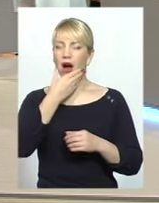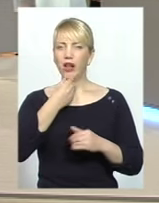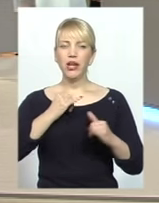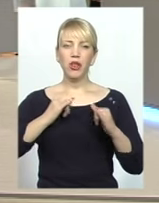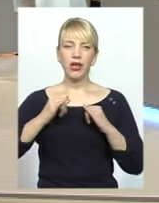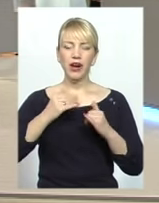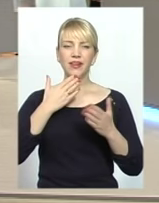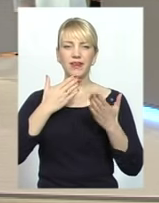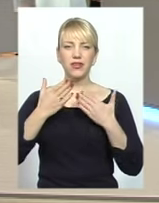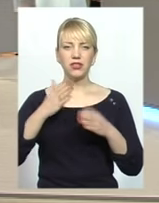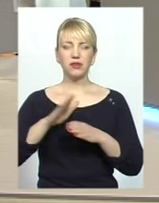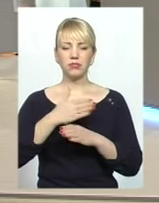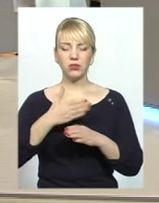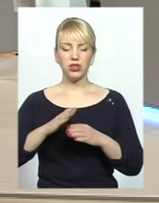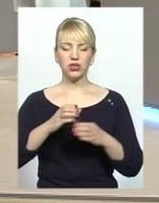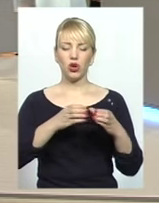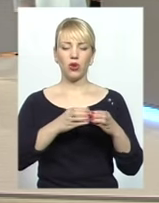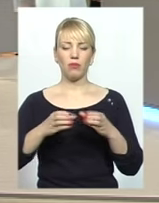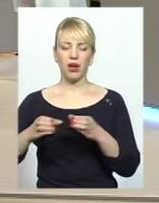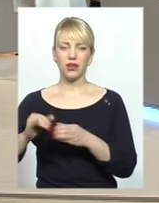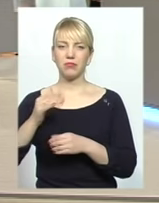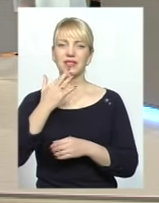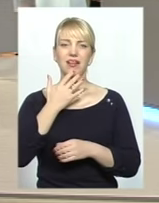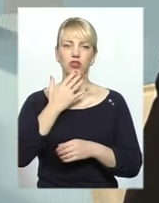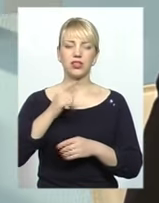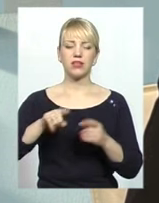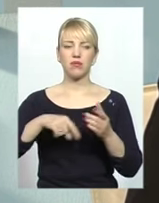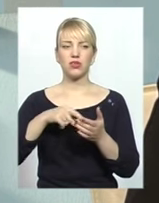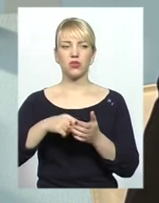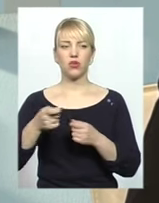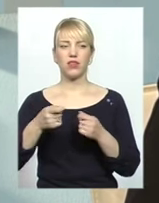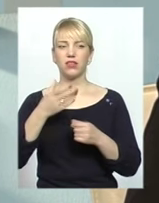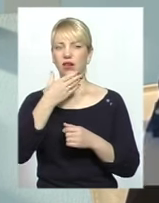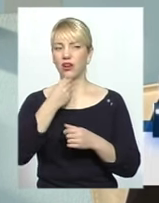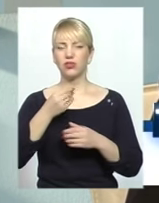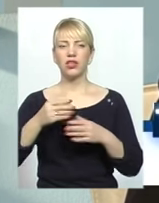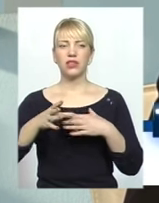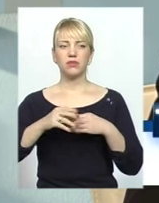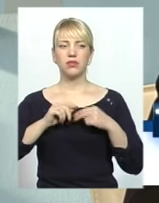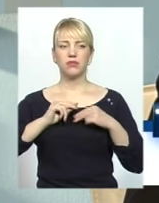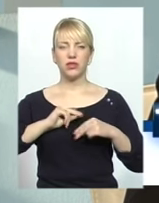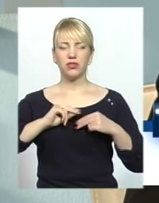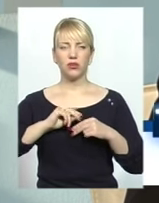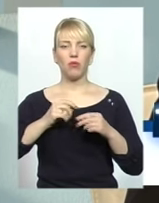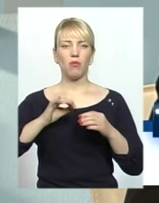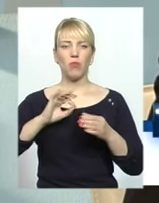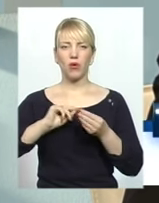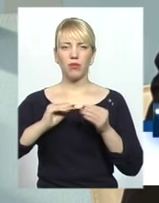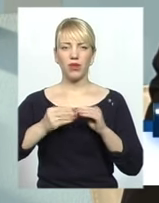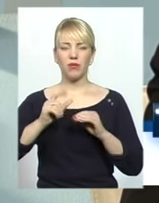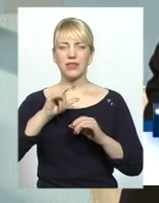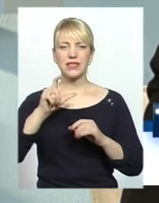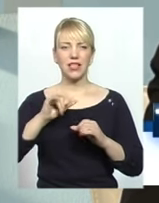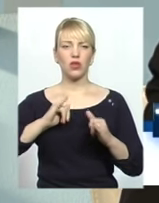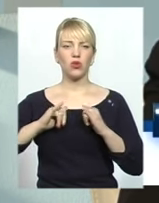ставлення між громадами національними, також з міською владою теж гарно співпрацюємо. Тому що проблем з толерантності в нас немає,